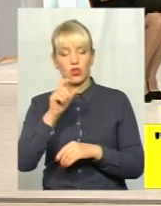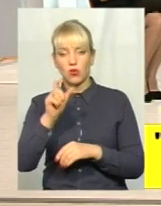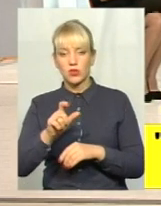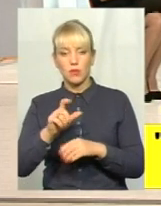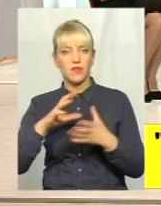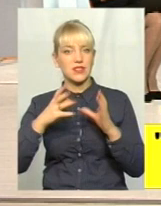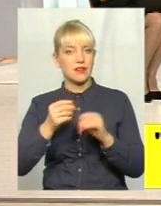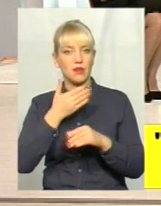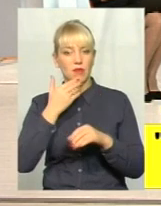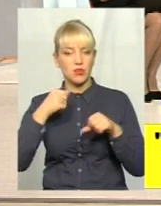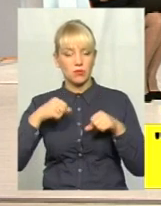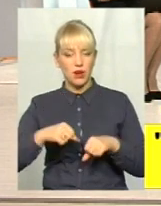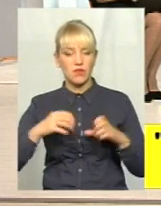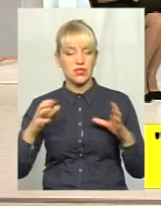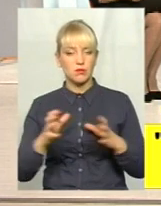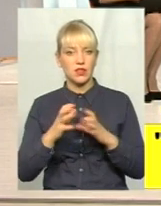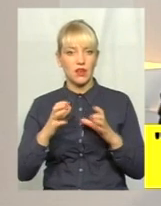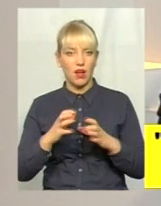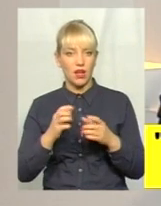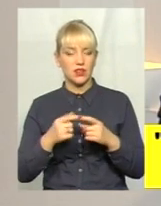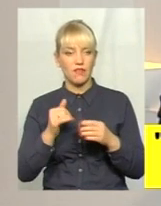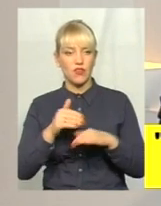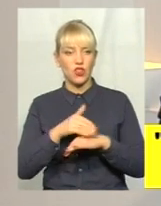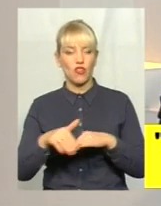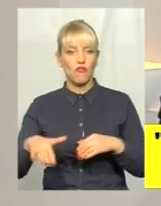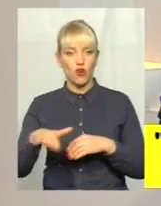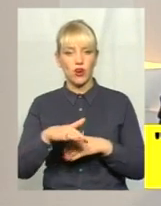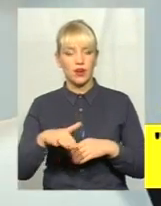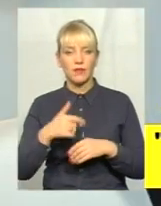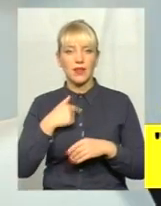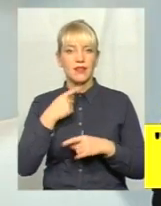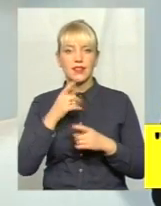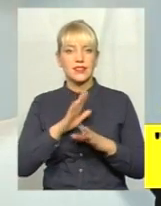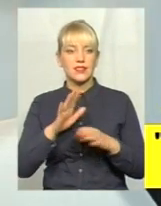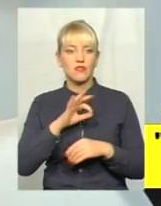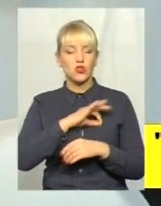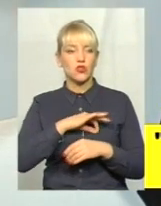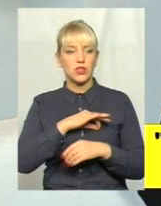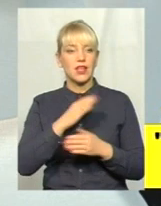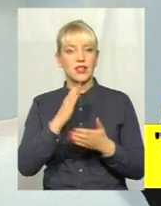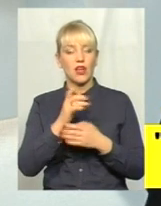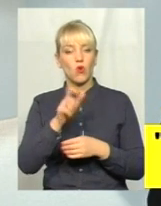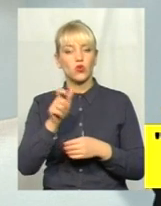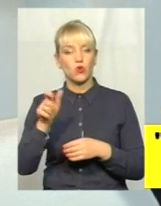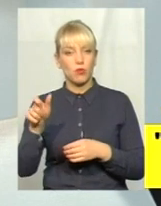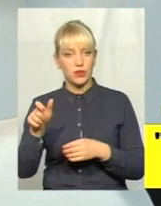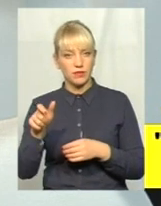не мають права зберігати в дворах? Я би не сказав, що юридичні особи. Є особи,